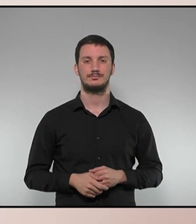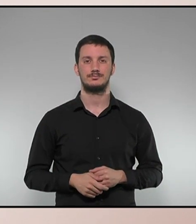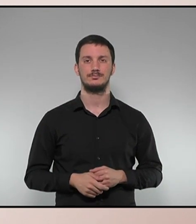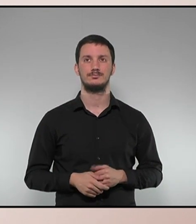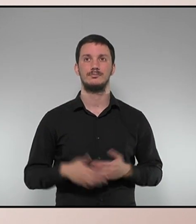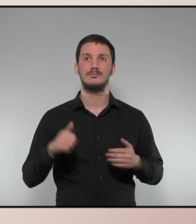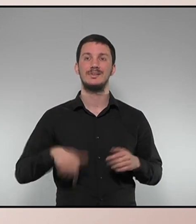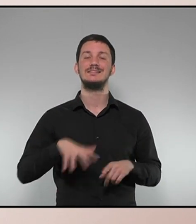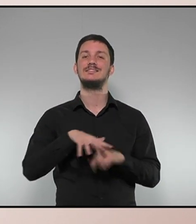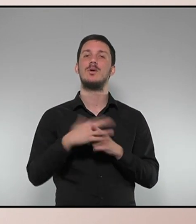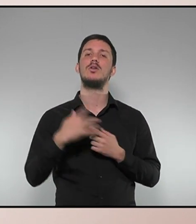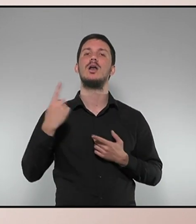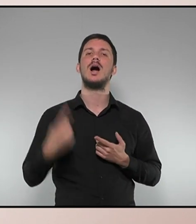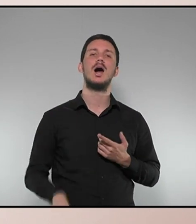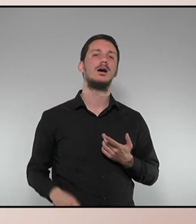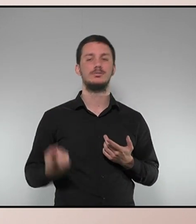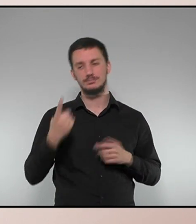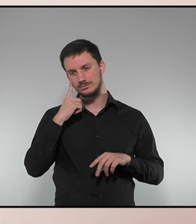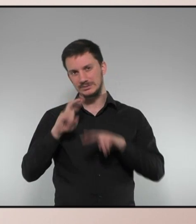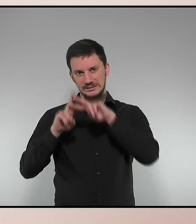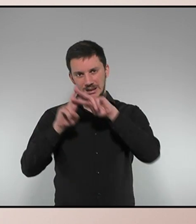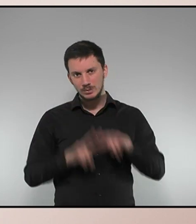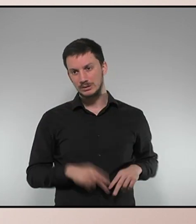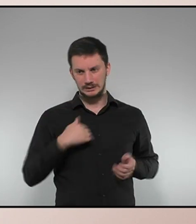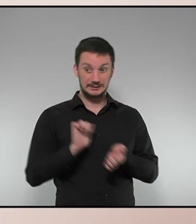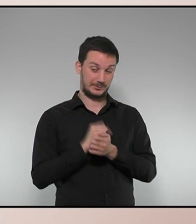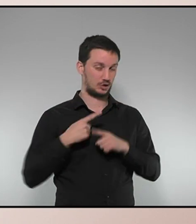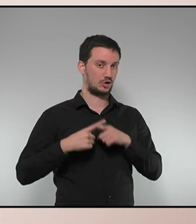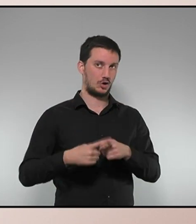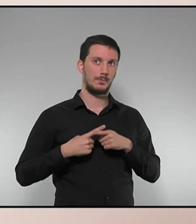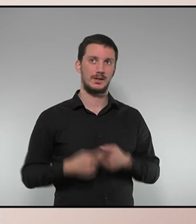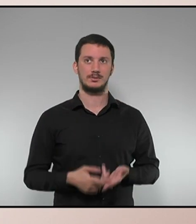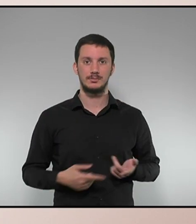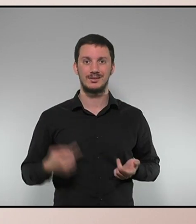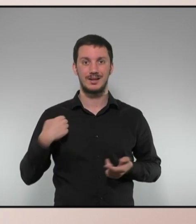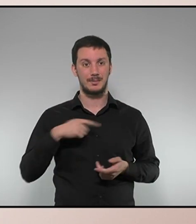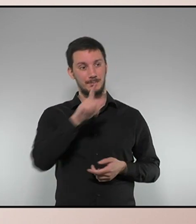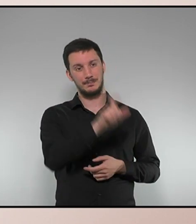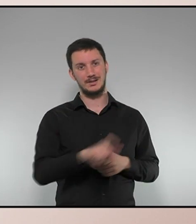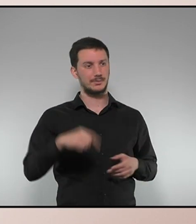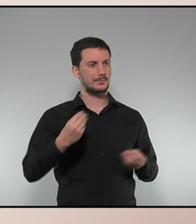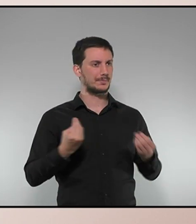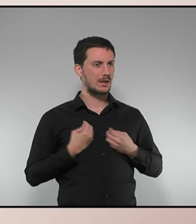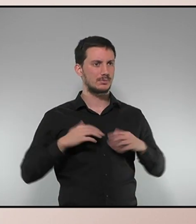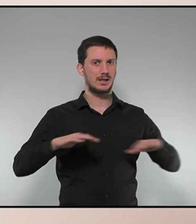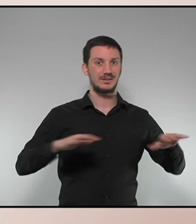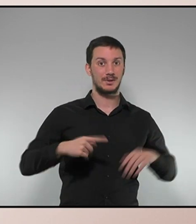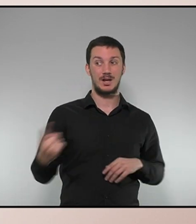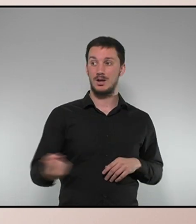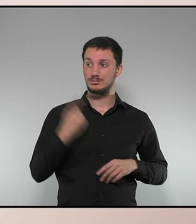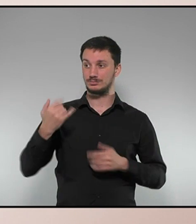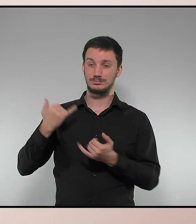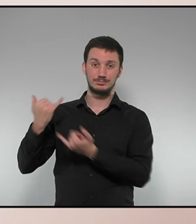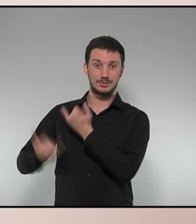que vivim admet un diagnòstic que espero que compartim. D'una banda, una ciutadania viva i activa que tracta de superar les dificultats